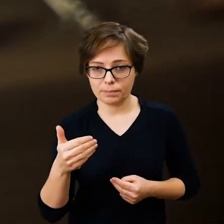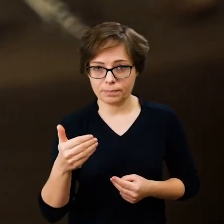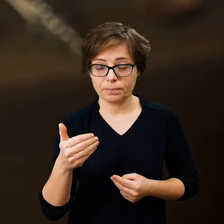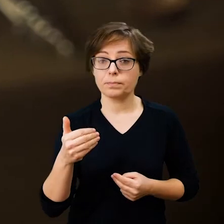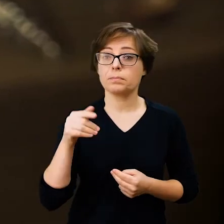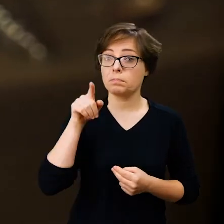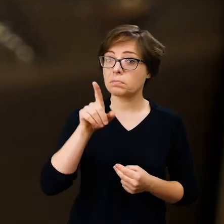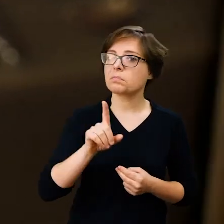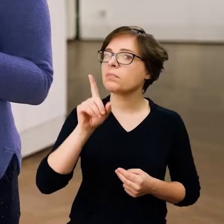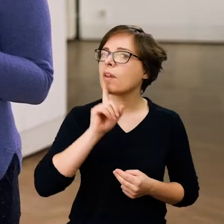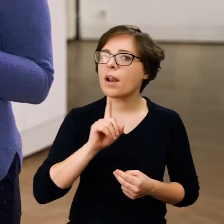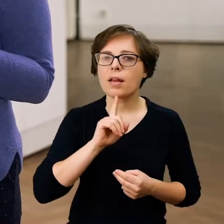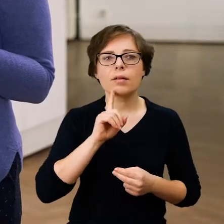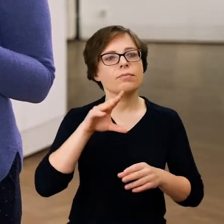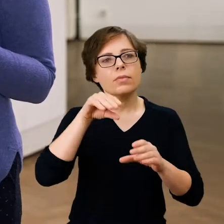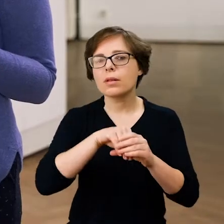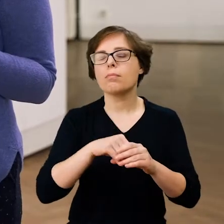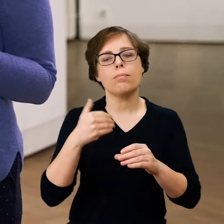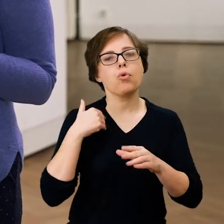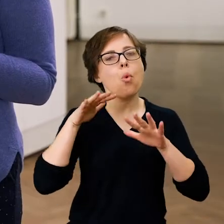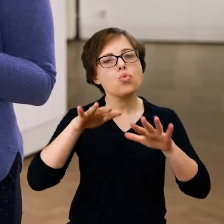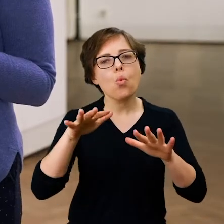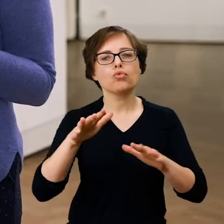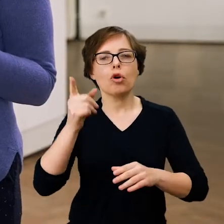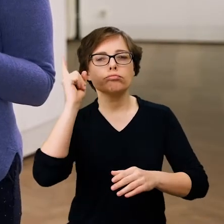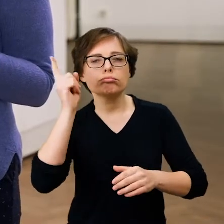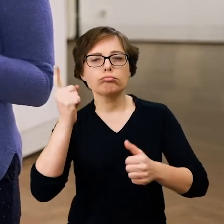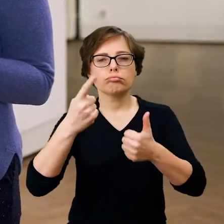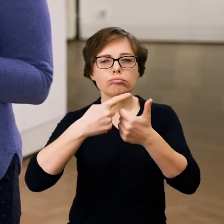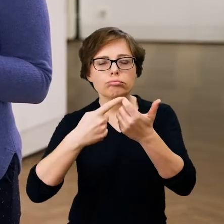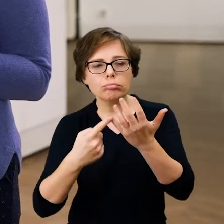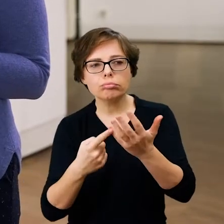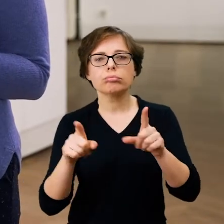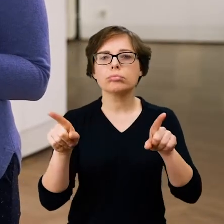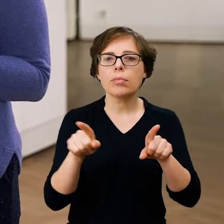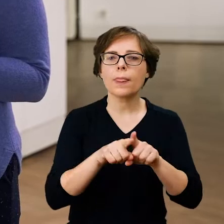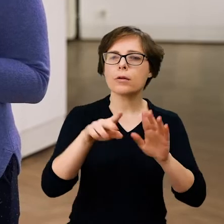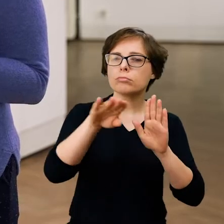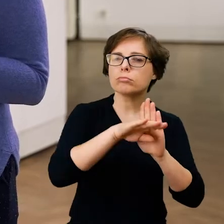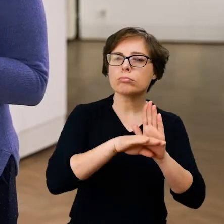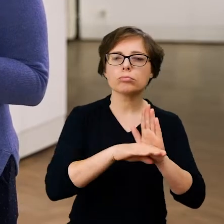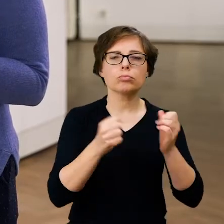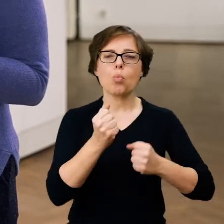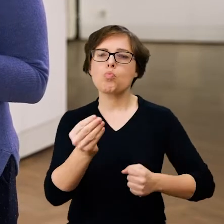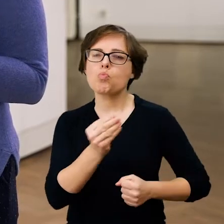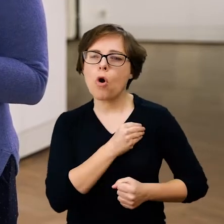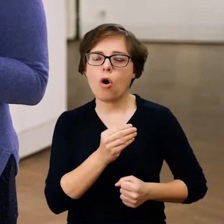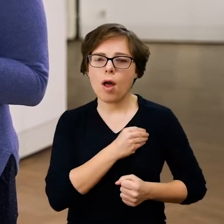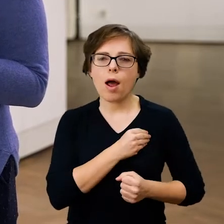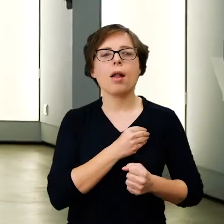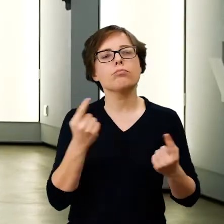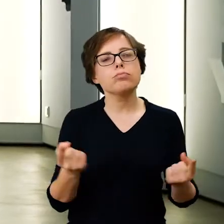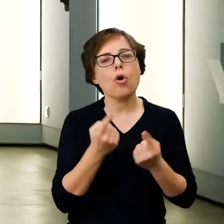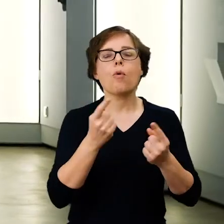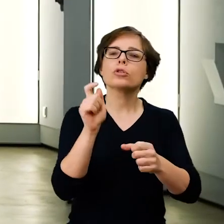repertuarze miała wiele pouczeń moralnych i promowanie takiego chrześcijańskiego trybu